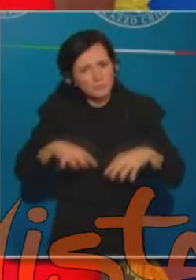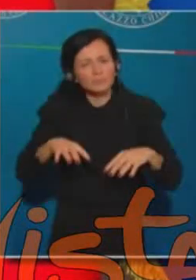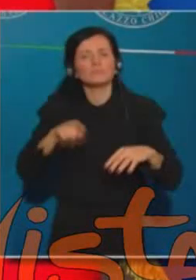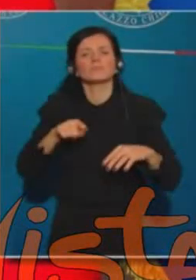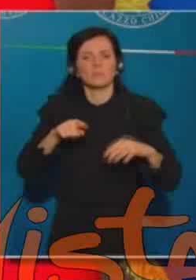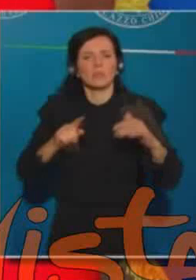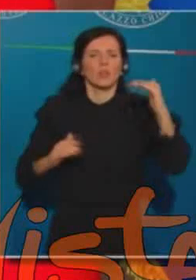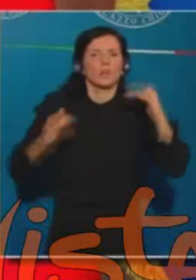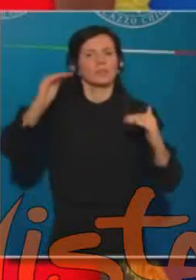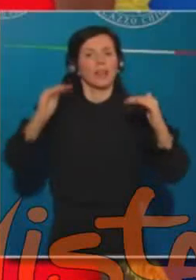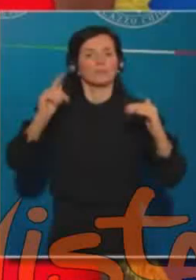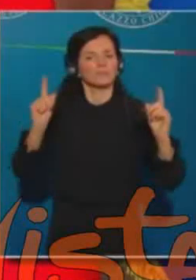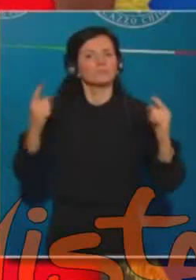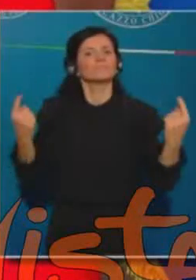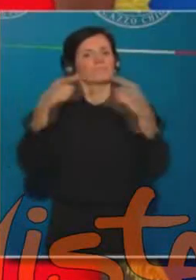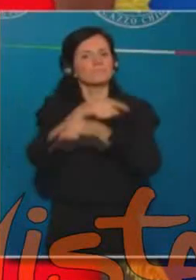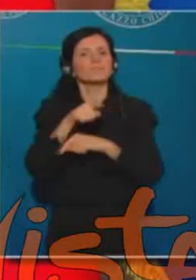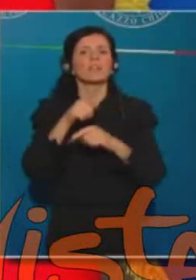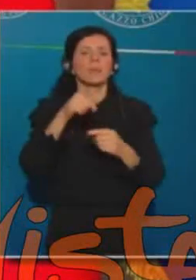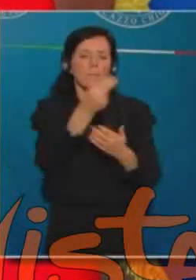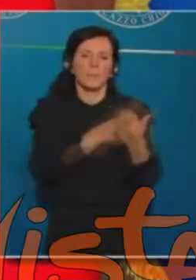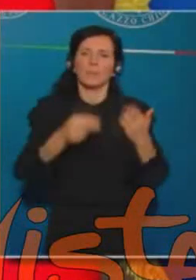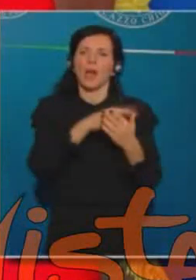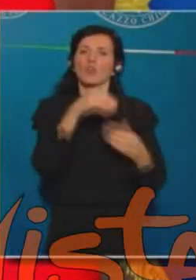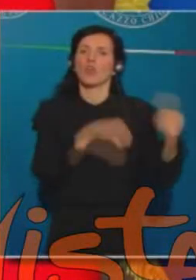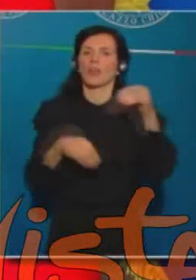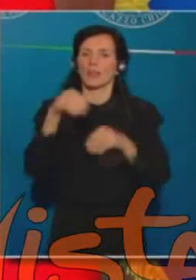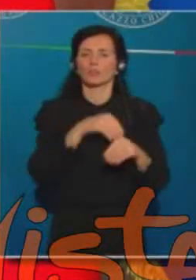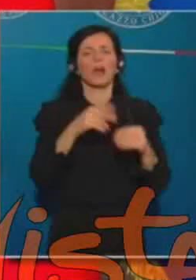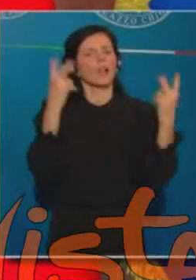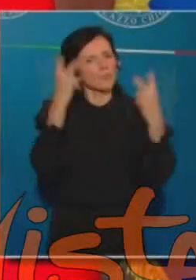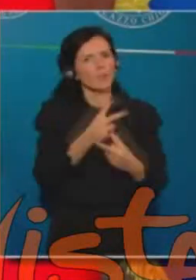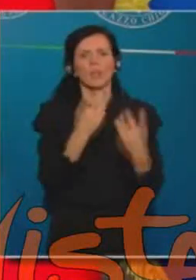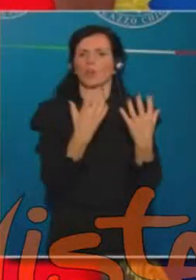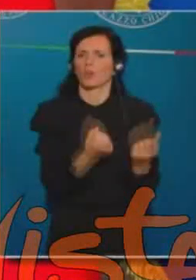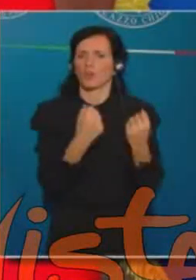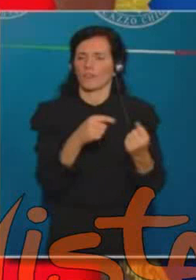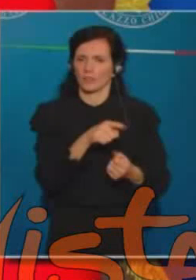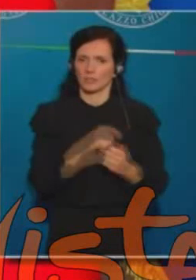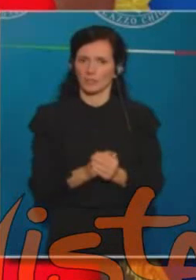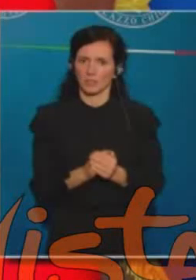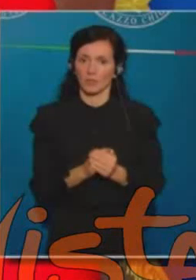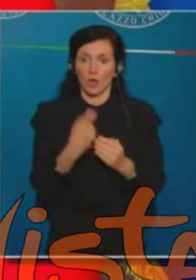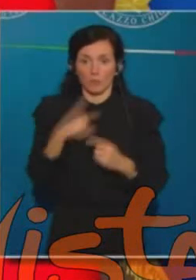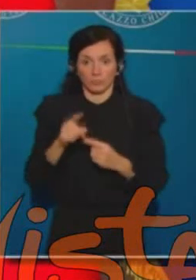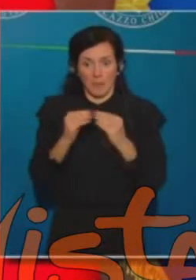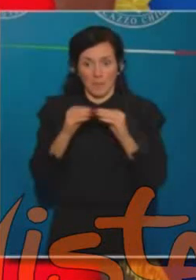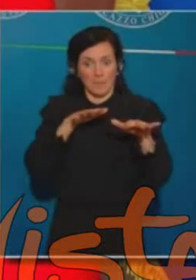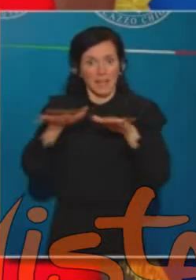legge elettorale in termini di rappresentanza effettiva. Un meccanismo in direzione